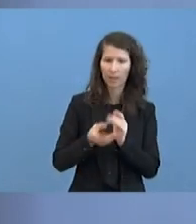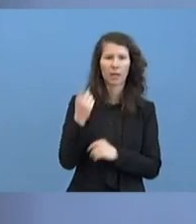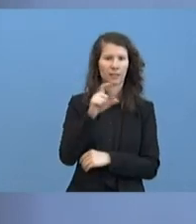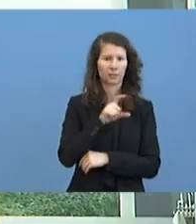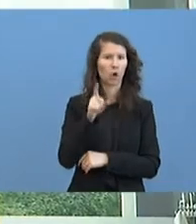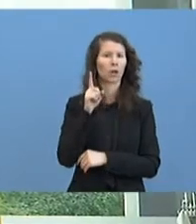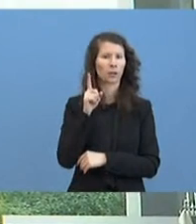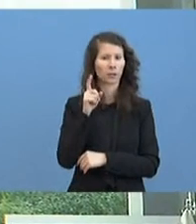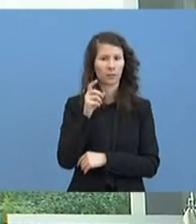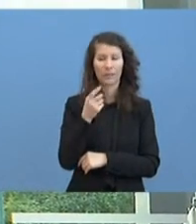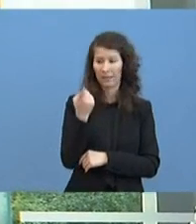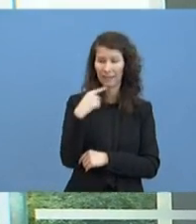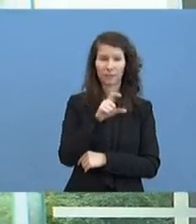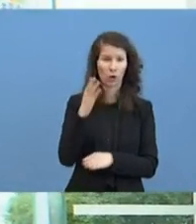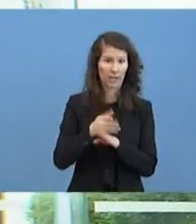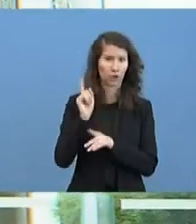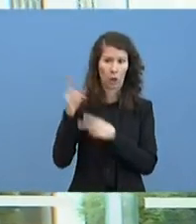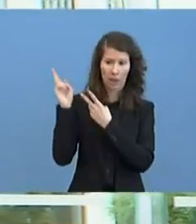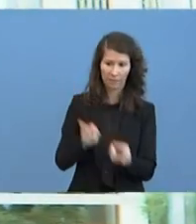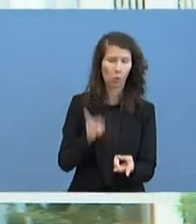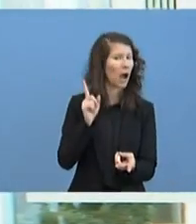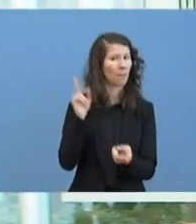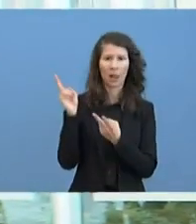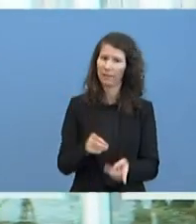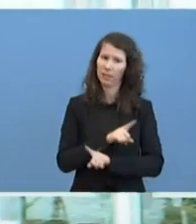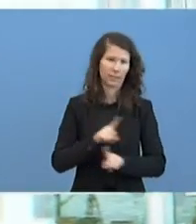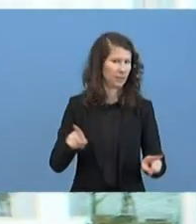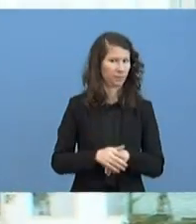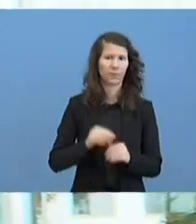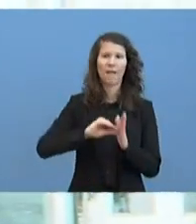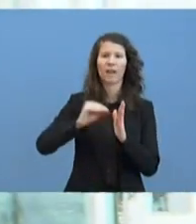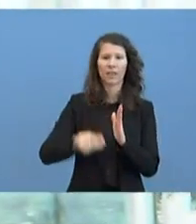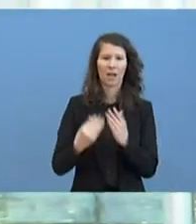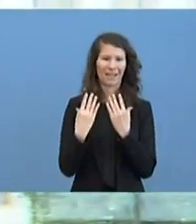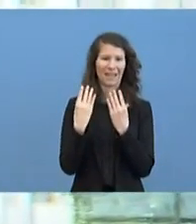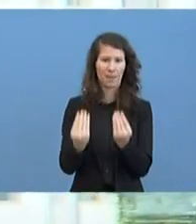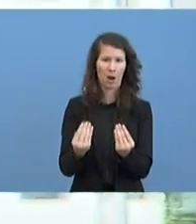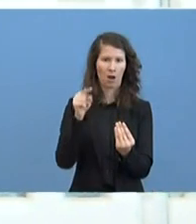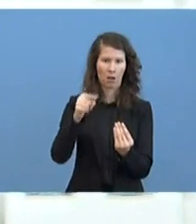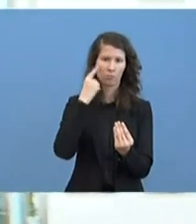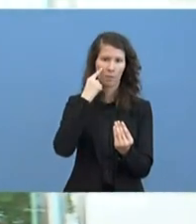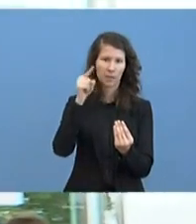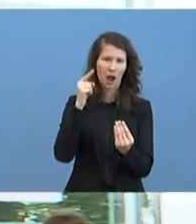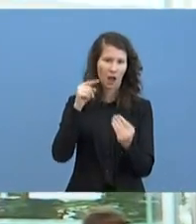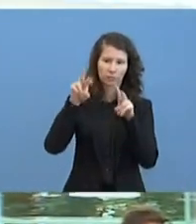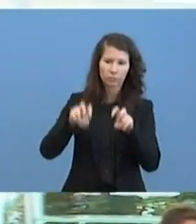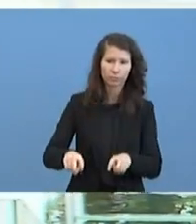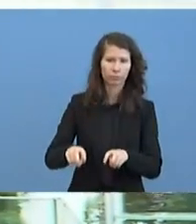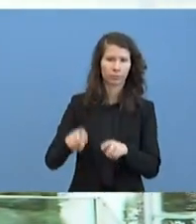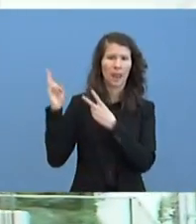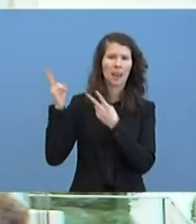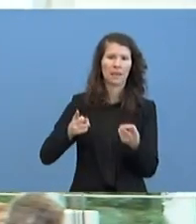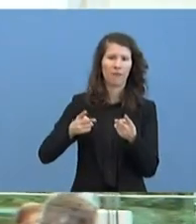sollen. Diese Lieferung ist nicht erfolgt. Und der Vertragnehmer klärt derzeit den Lieferweg. Das ist der Sachverhalt,